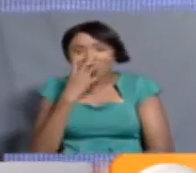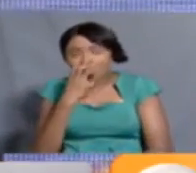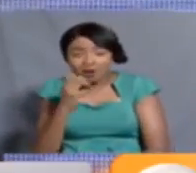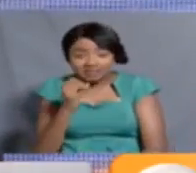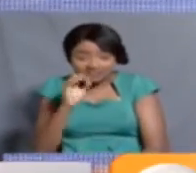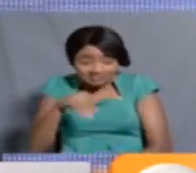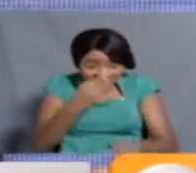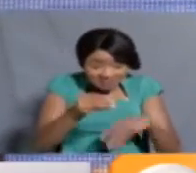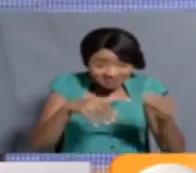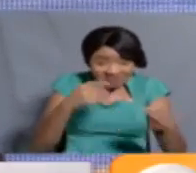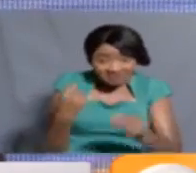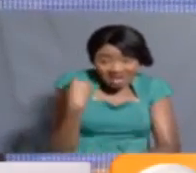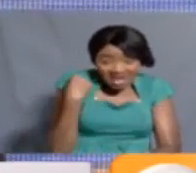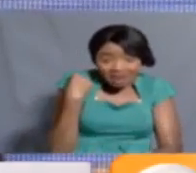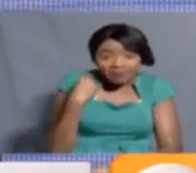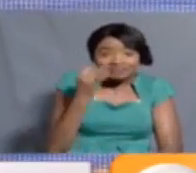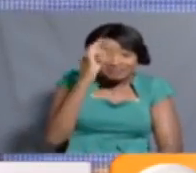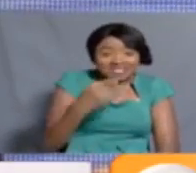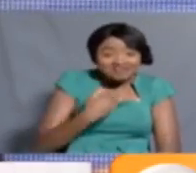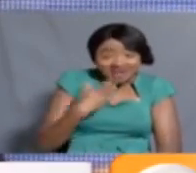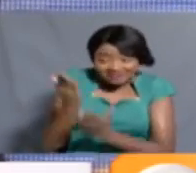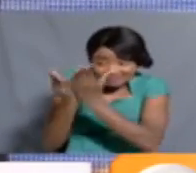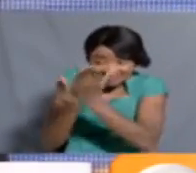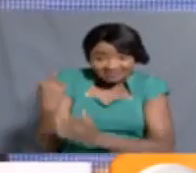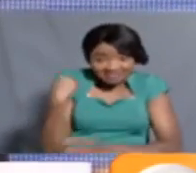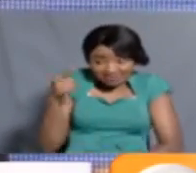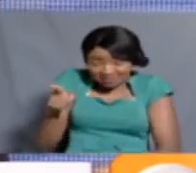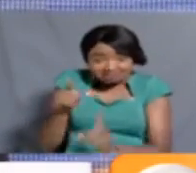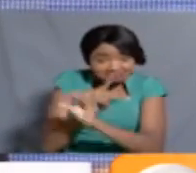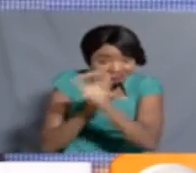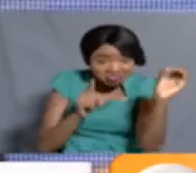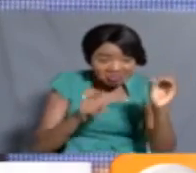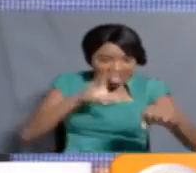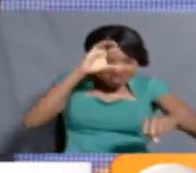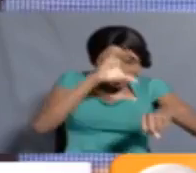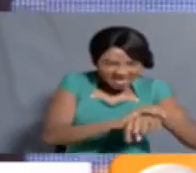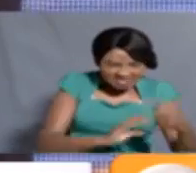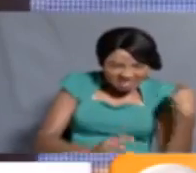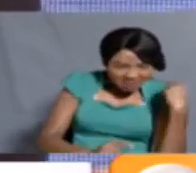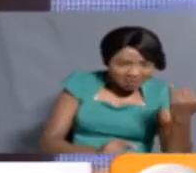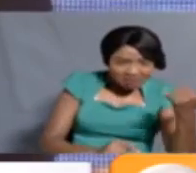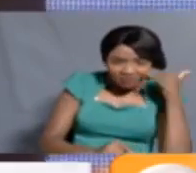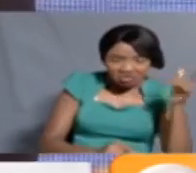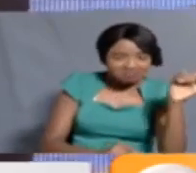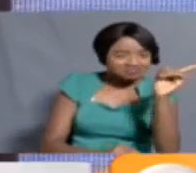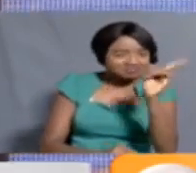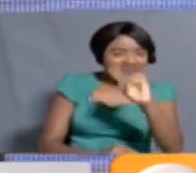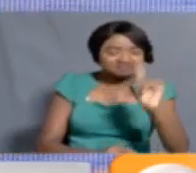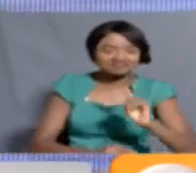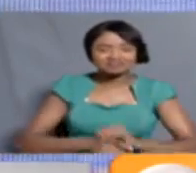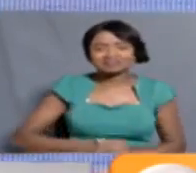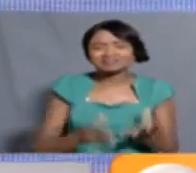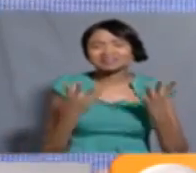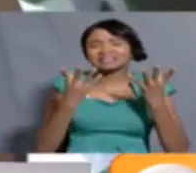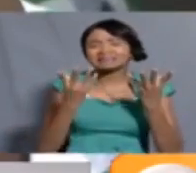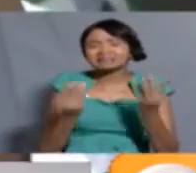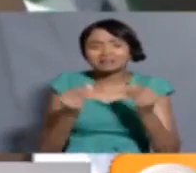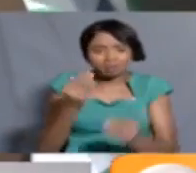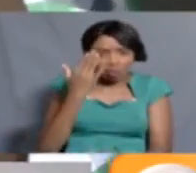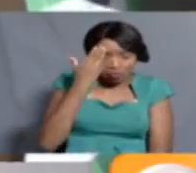huduma namba, you will not get a sim card. Let me tell you why. It is a simple reason.